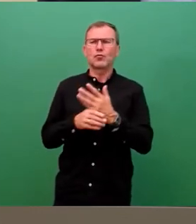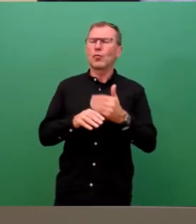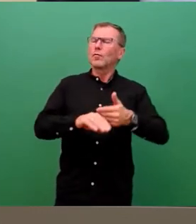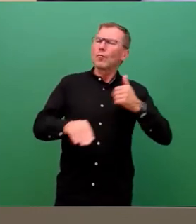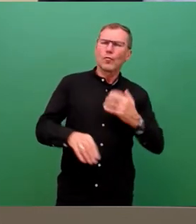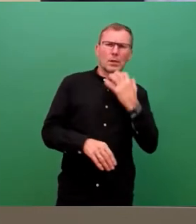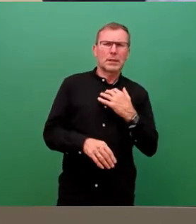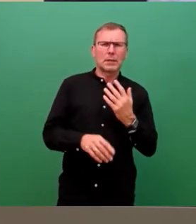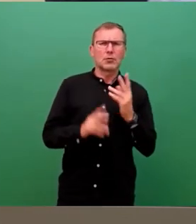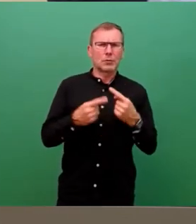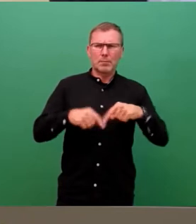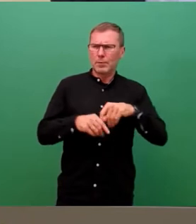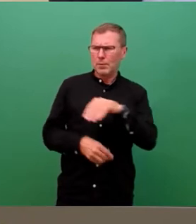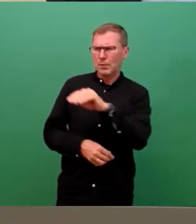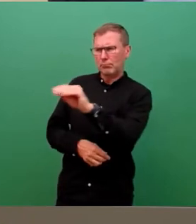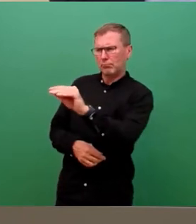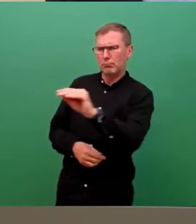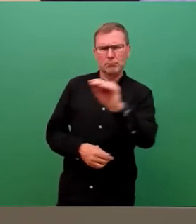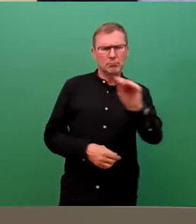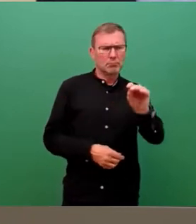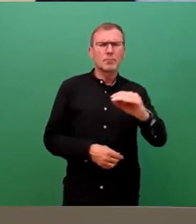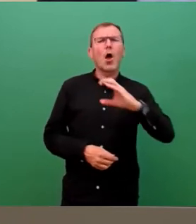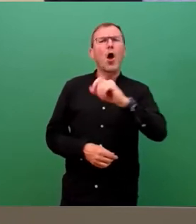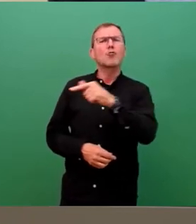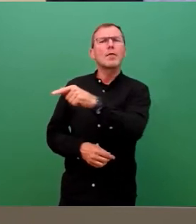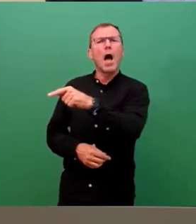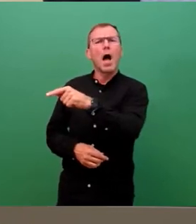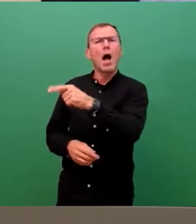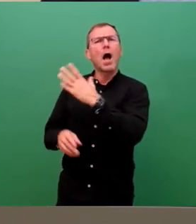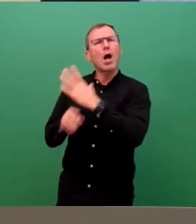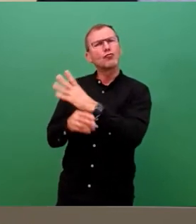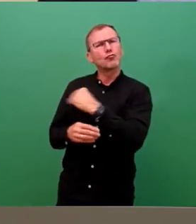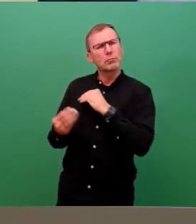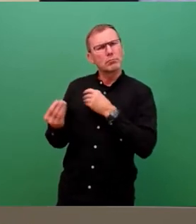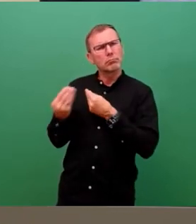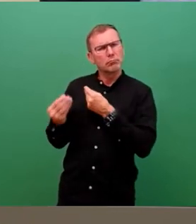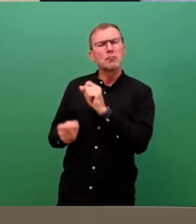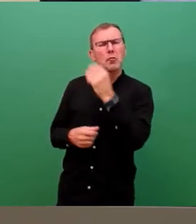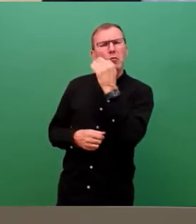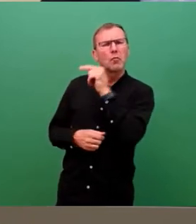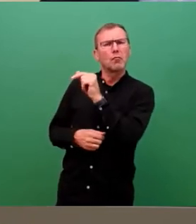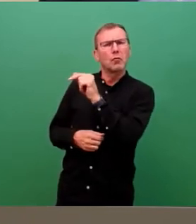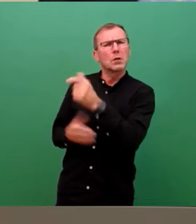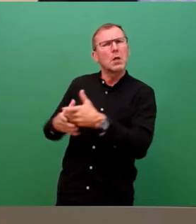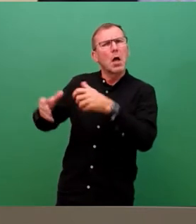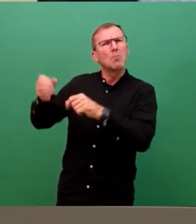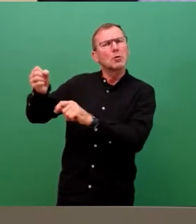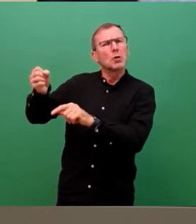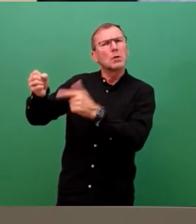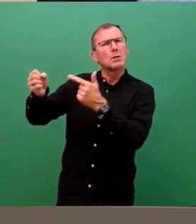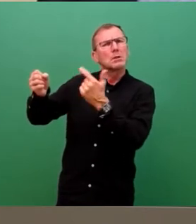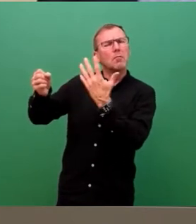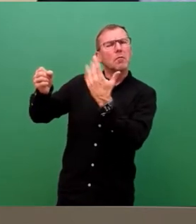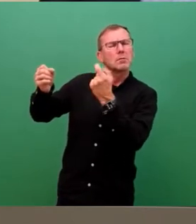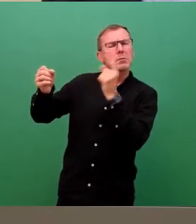die Stadtbezirke zugegangen. KOTA hat da signalisiert, dass sie sich das mal vorstellen können, ihrem Budget, sich mit 75.000